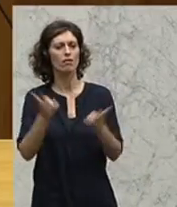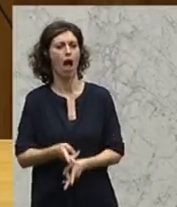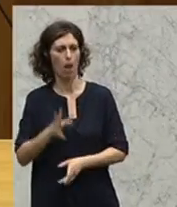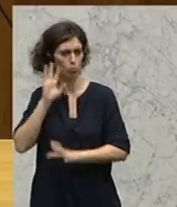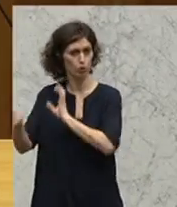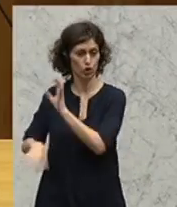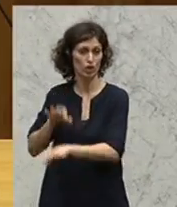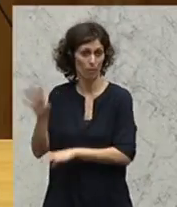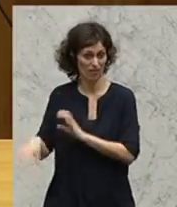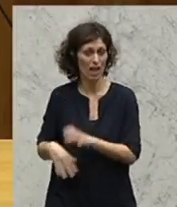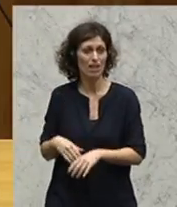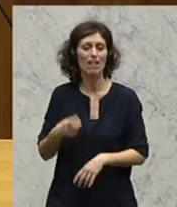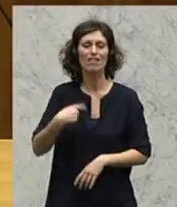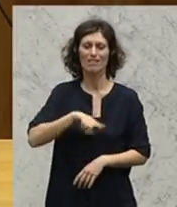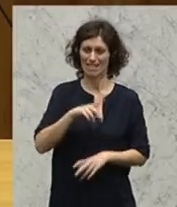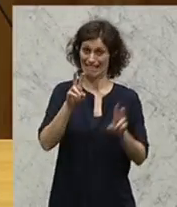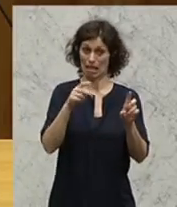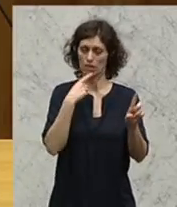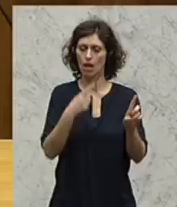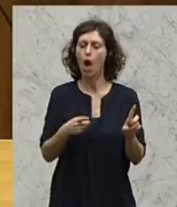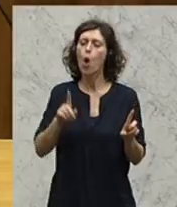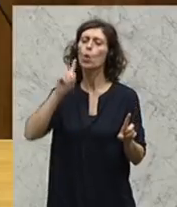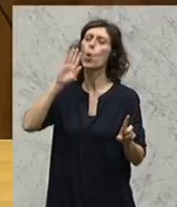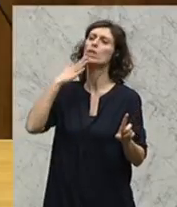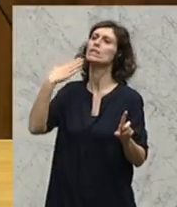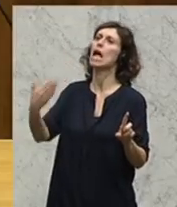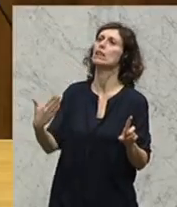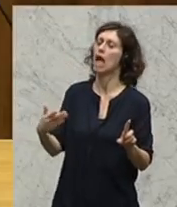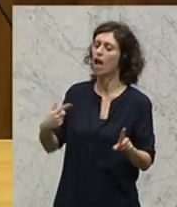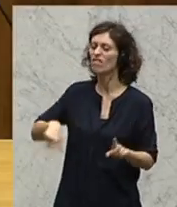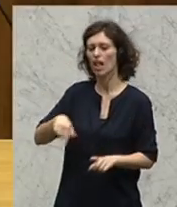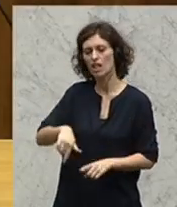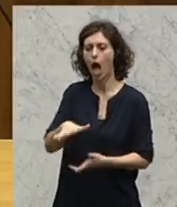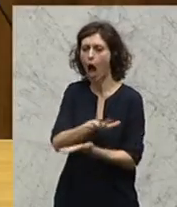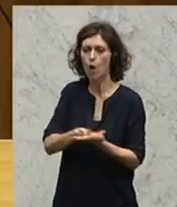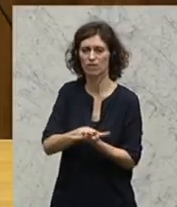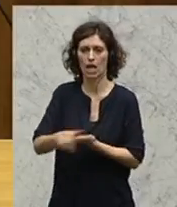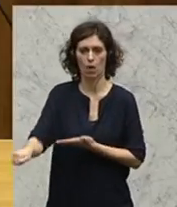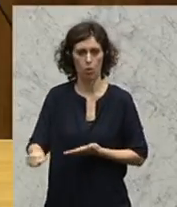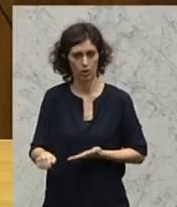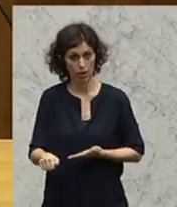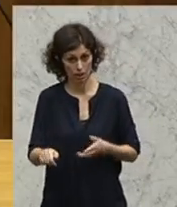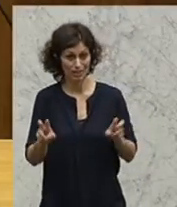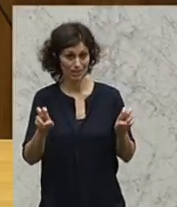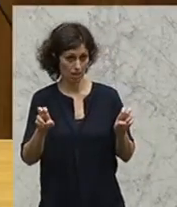Die wir, Zitat, Gott sei Dank hier bei uns ausgerottet haben. Zitat Ende.